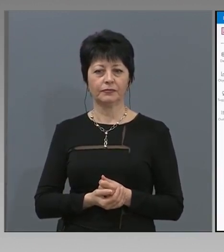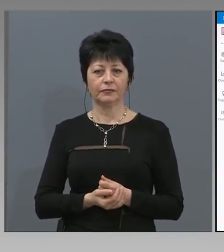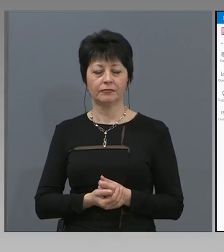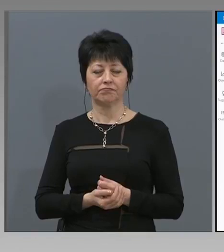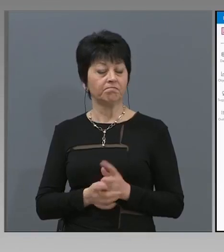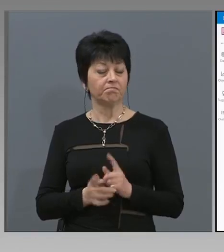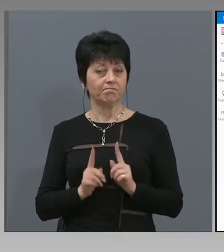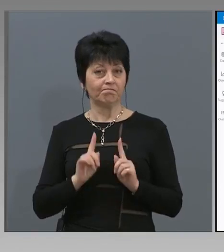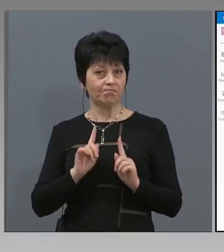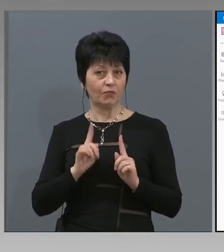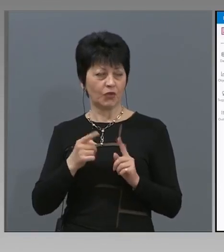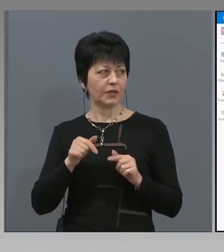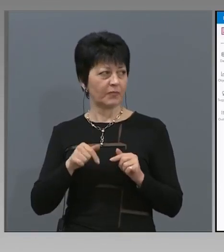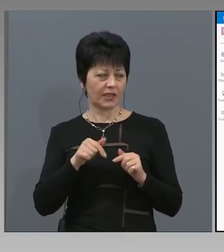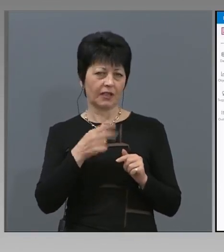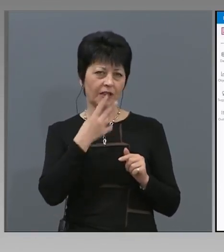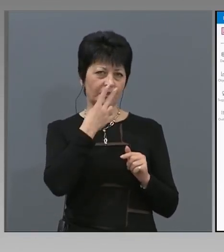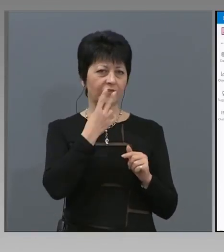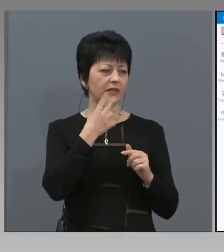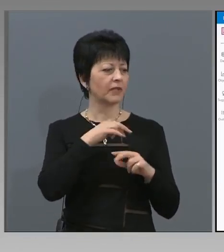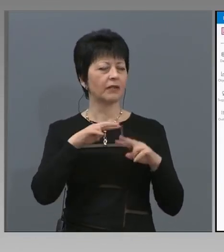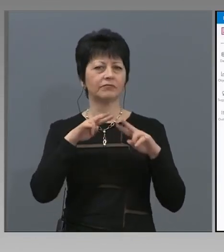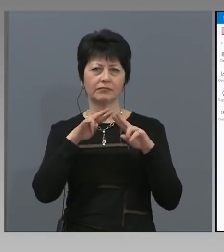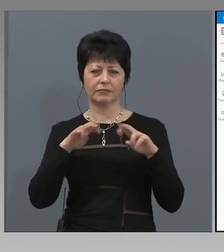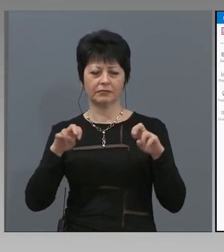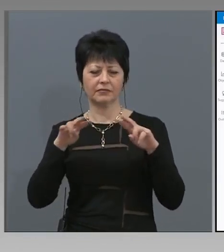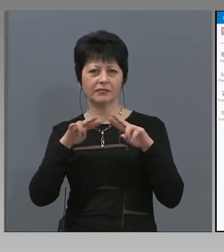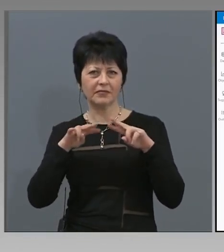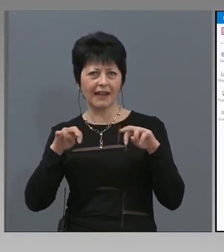Може би да отидеме на анализ по области.